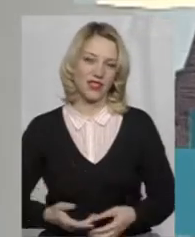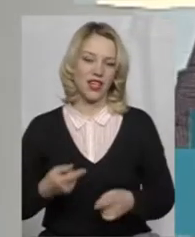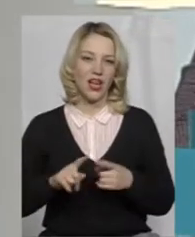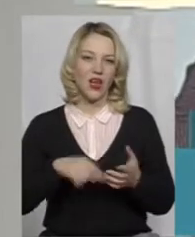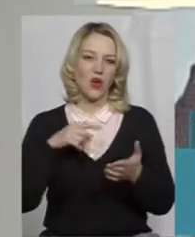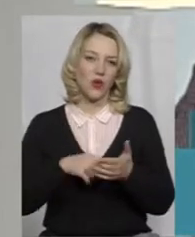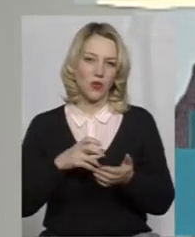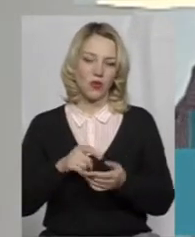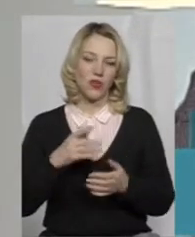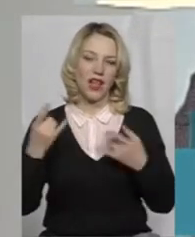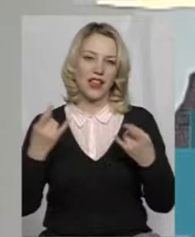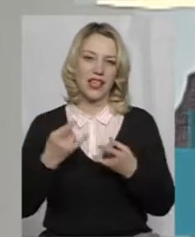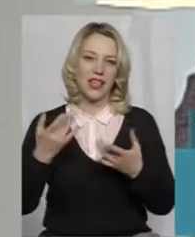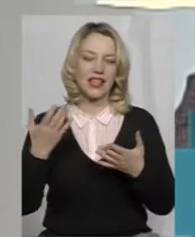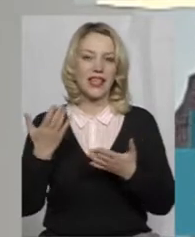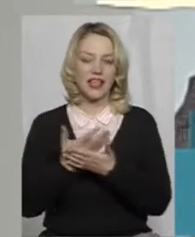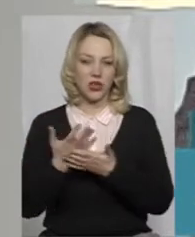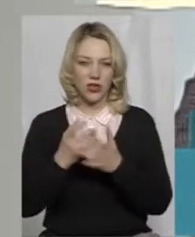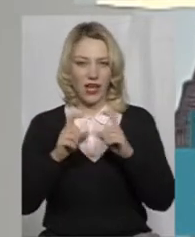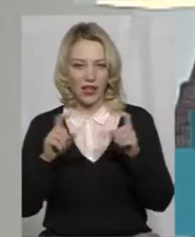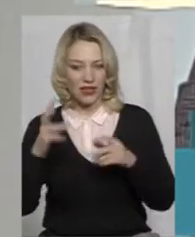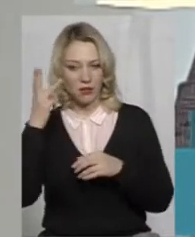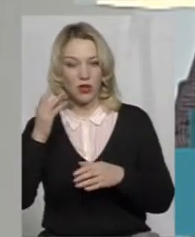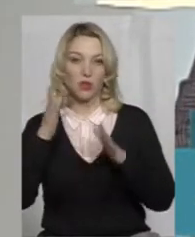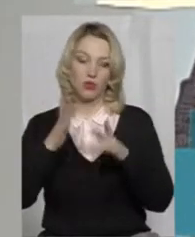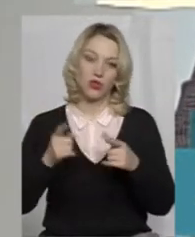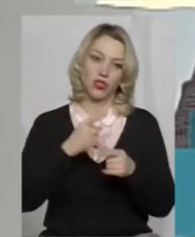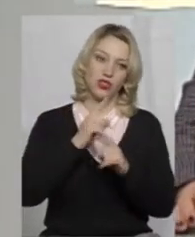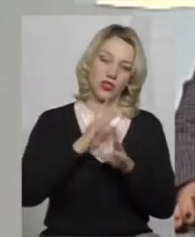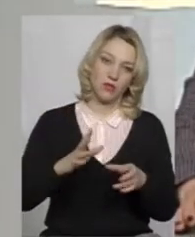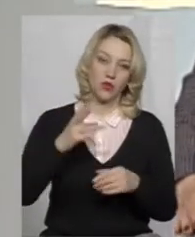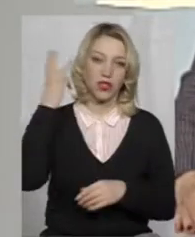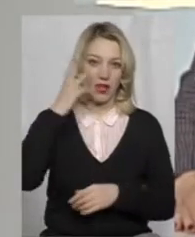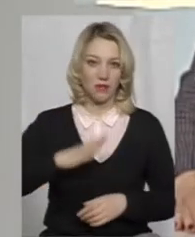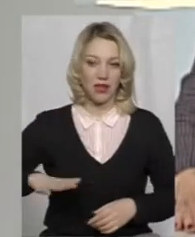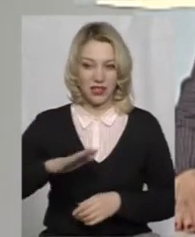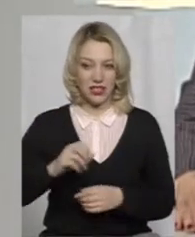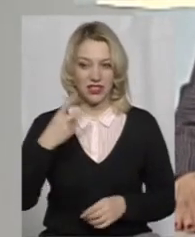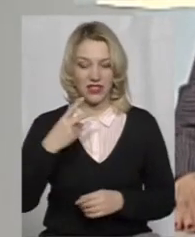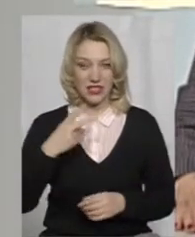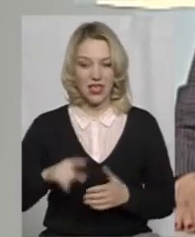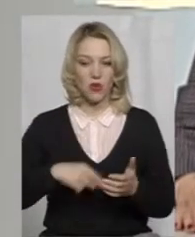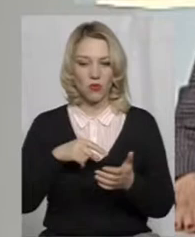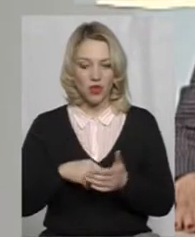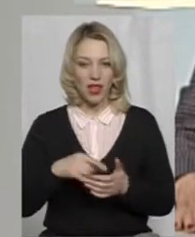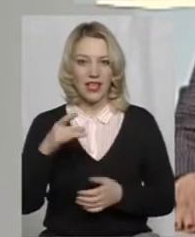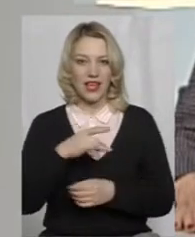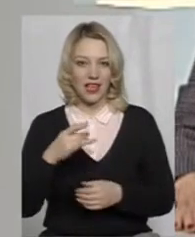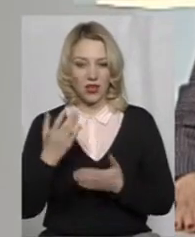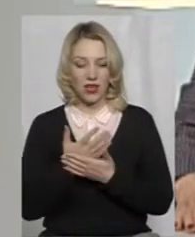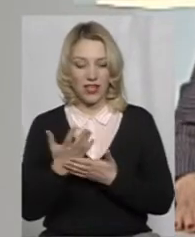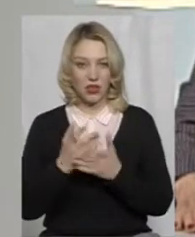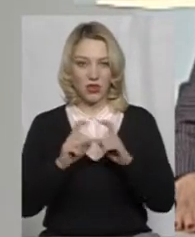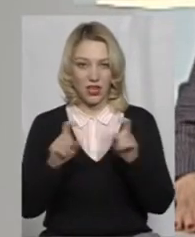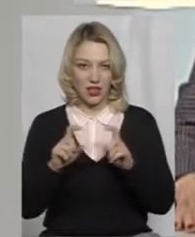Комунальні кінотеатри Хмельниччини. Бути чи не бути? На Хмельниччині з 20 комунальних районних кінотеатрів